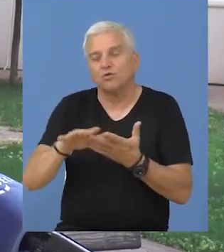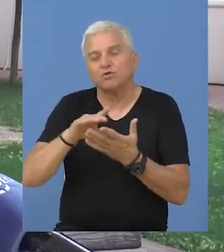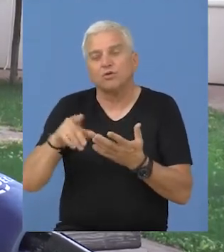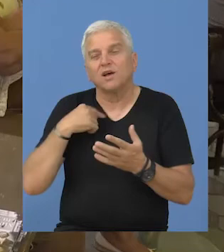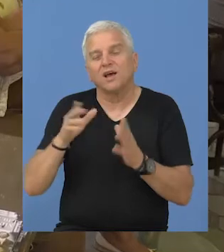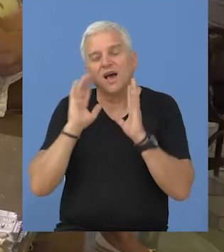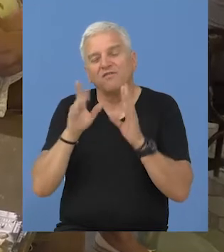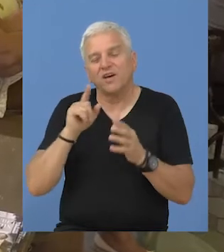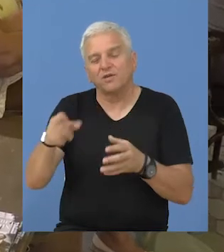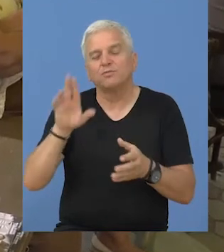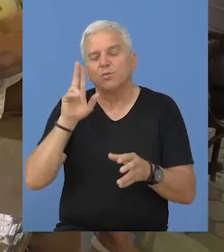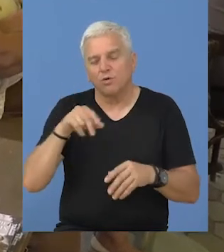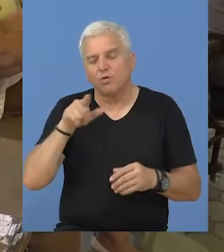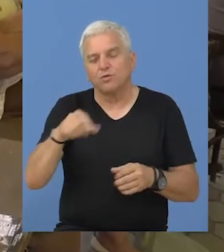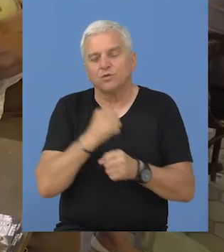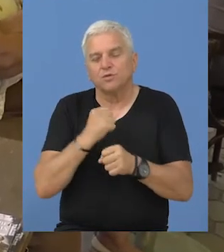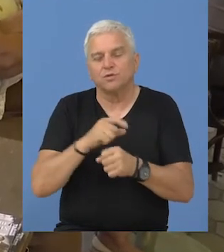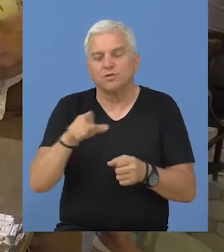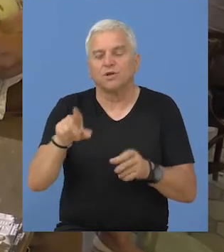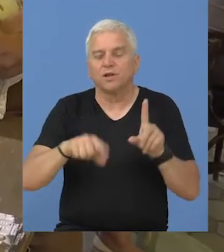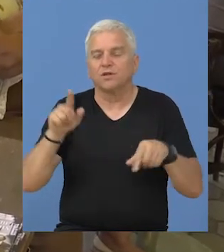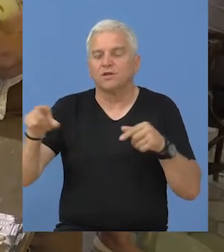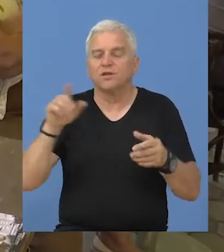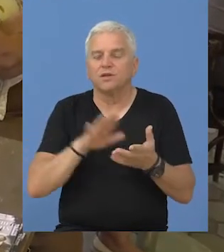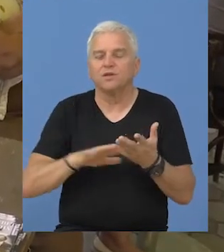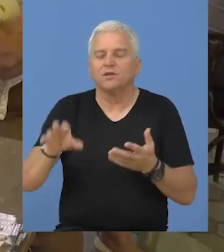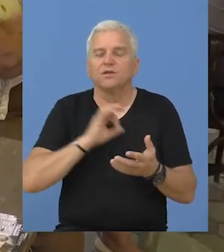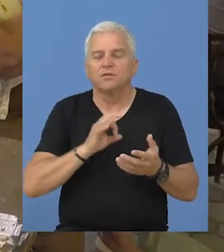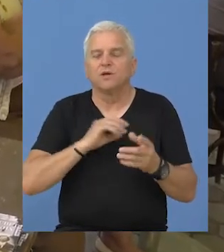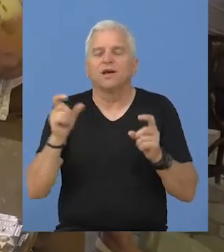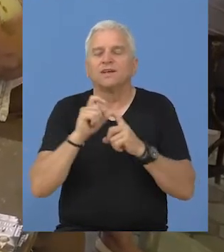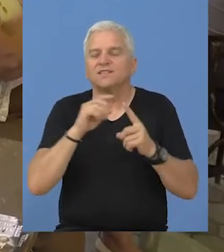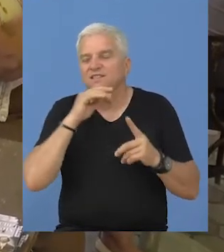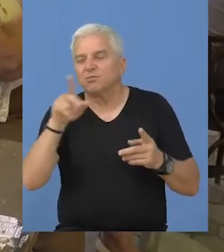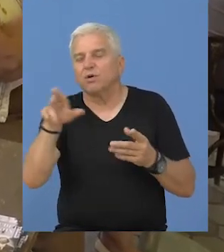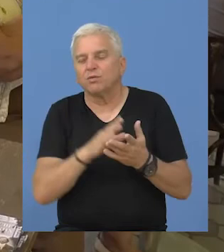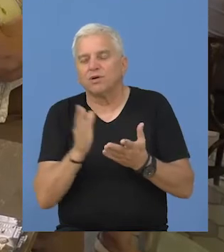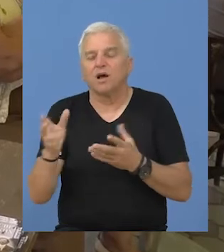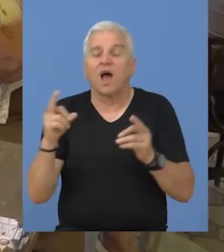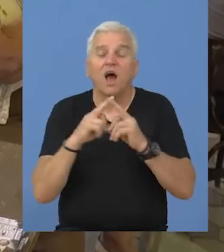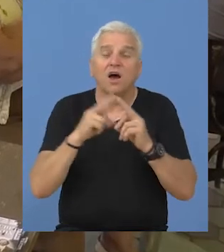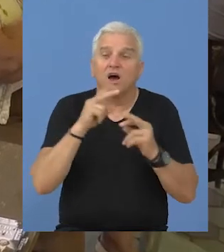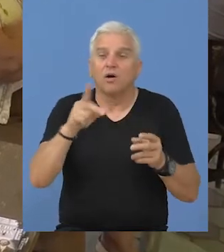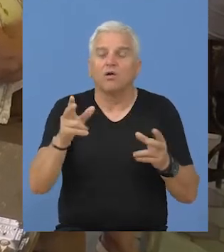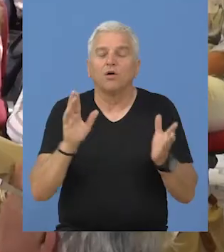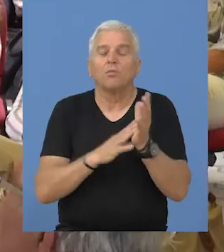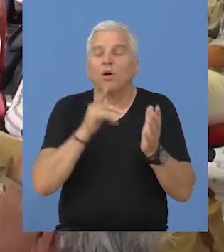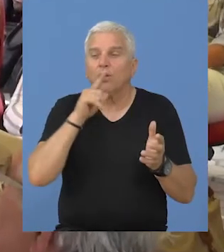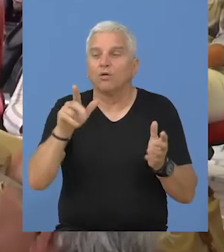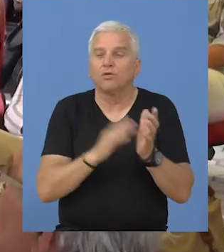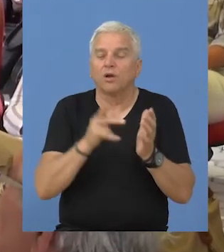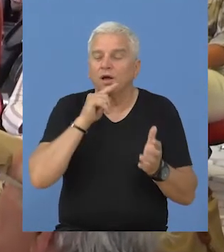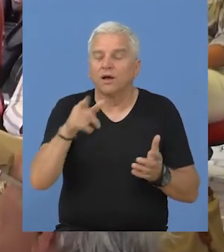drugom prostoru, a mislim da je to moguće da izvedemo negde na relaciji Beče i Srbobran, Ada,